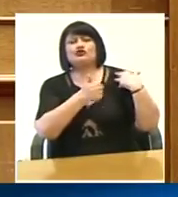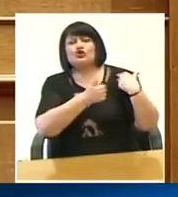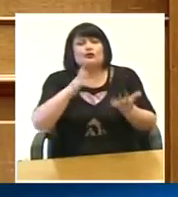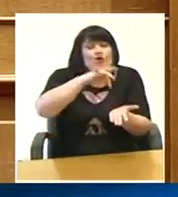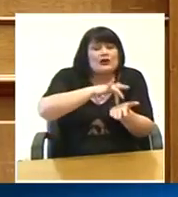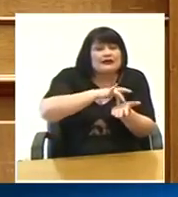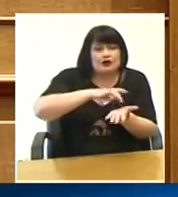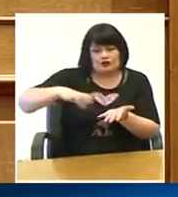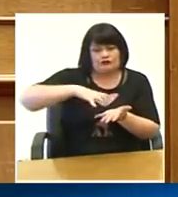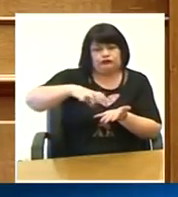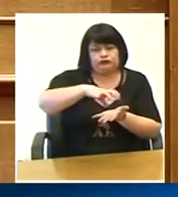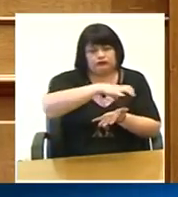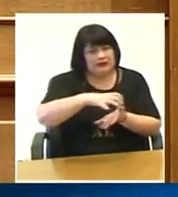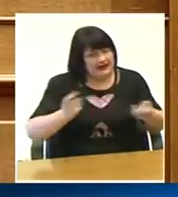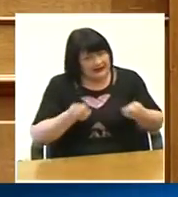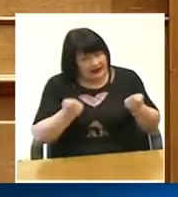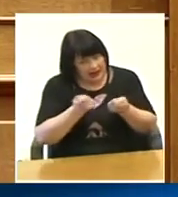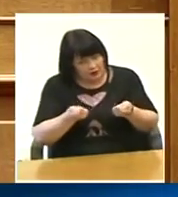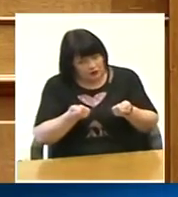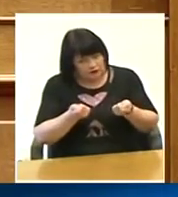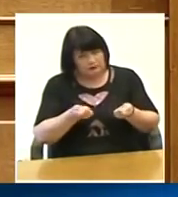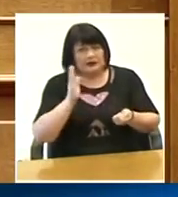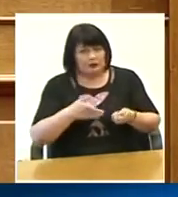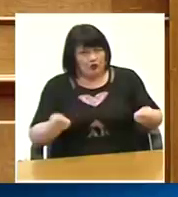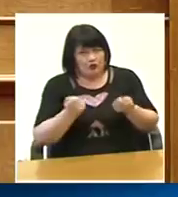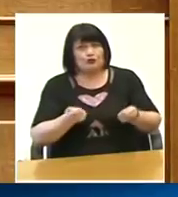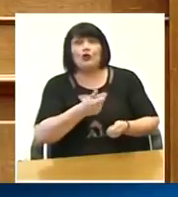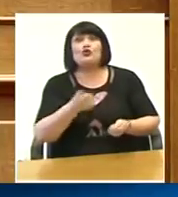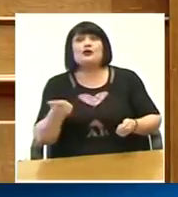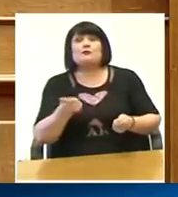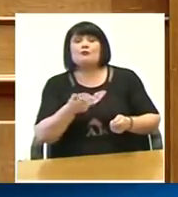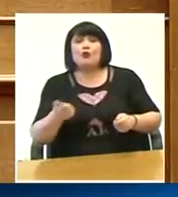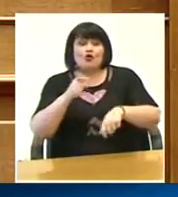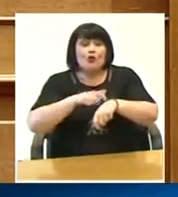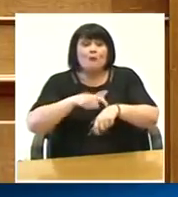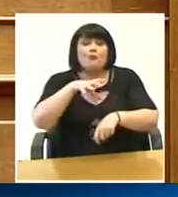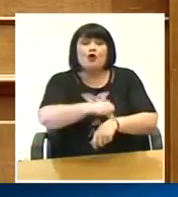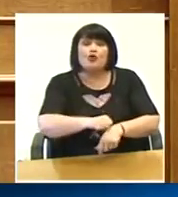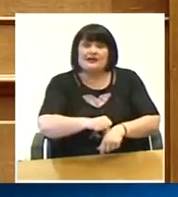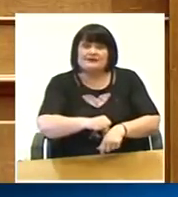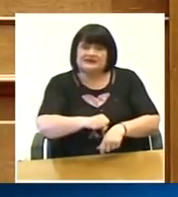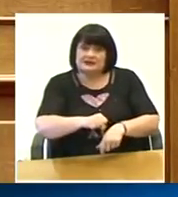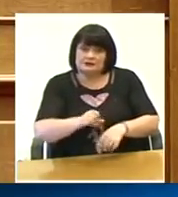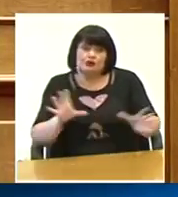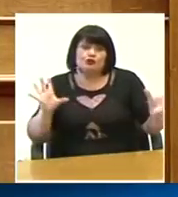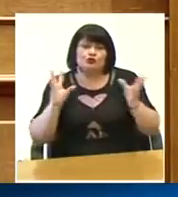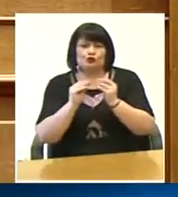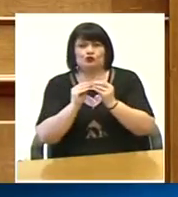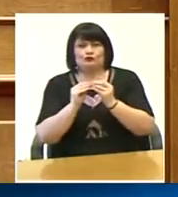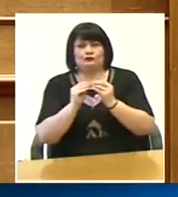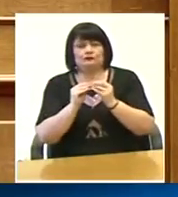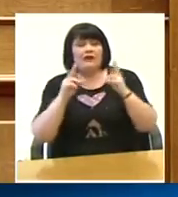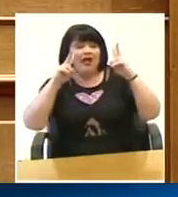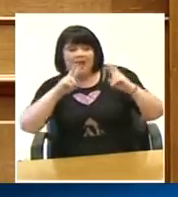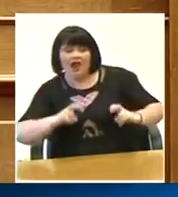του κράτους να τα υλοποιούν και να έχει όχι το προληπτικό που έλεγε αριστερά παλιότερα ετήσιο τελικό κασταλτικό έλεγχο